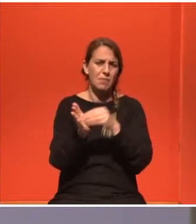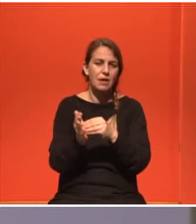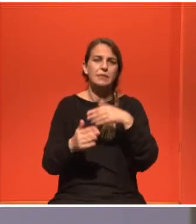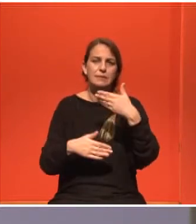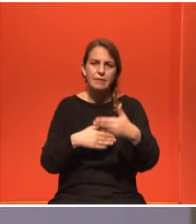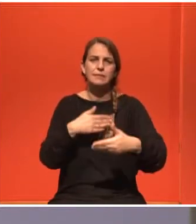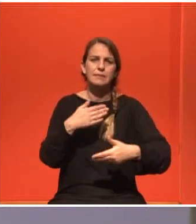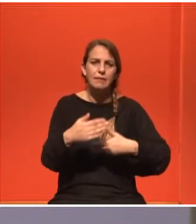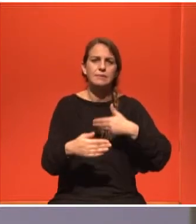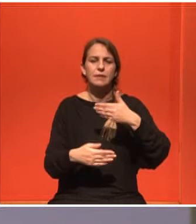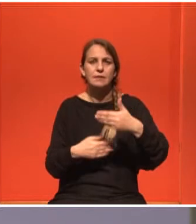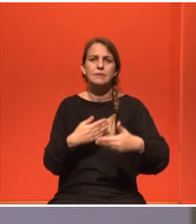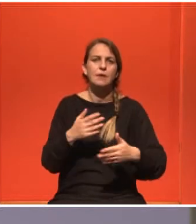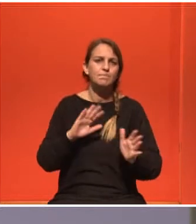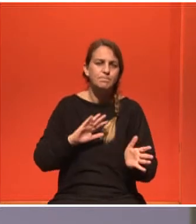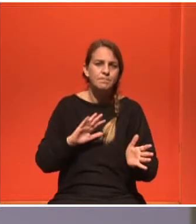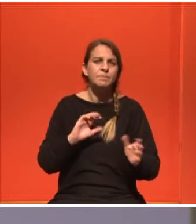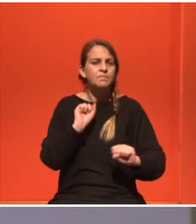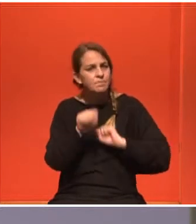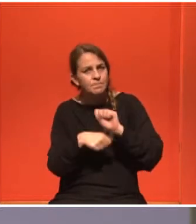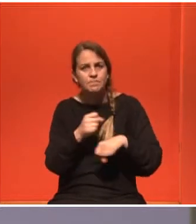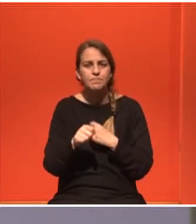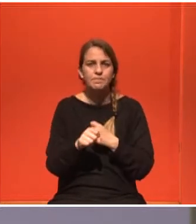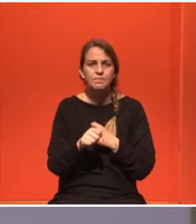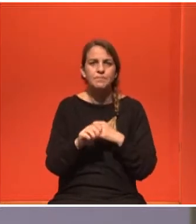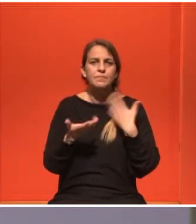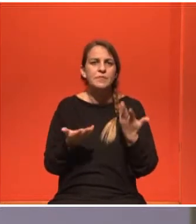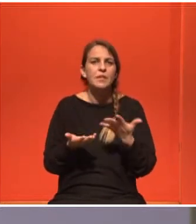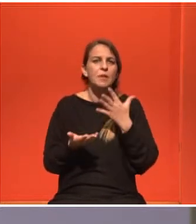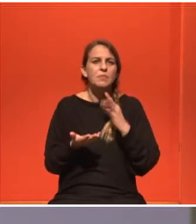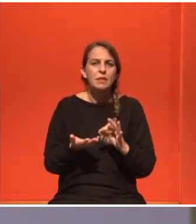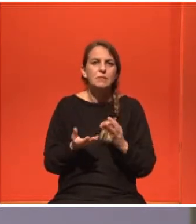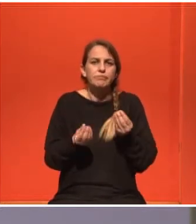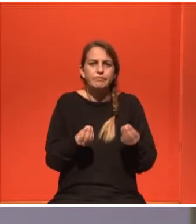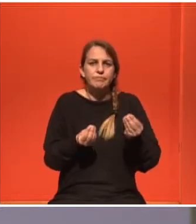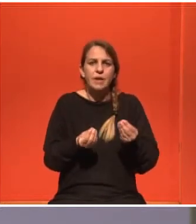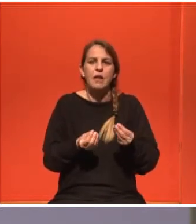σιγά σιγά προσπαθώσα να βάζω λίγη ακόμα ένταση.